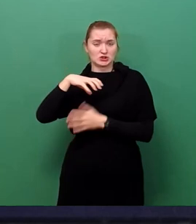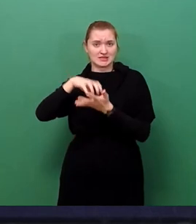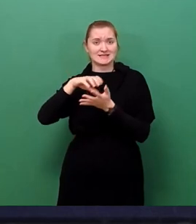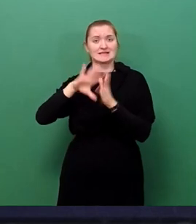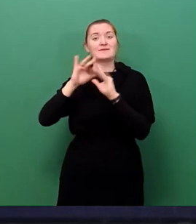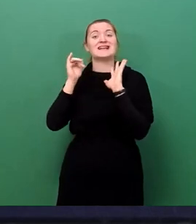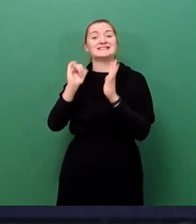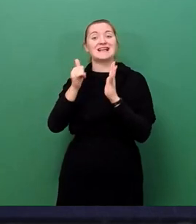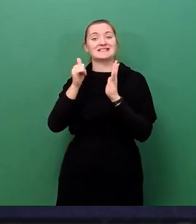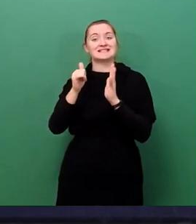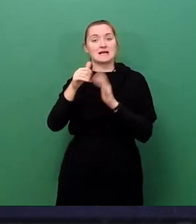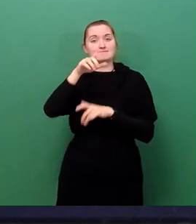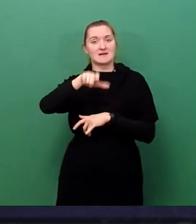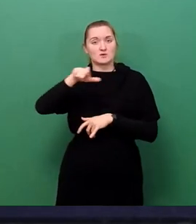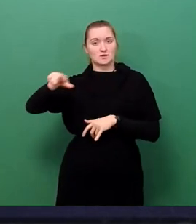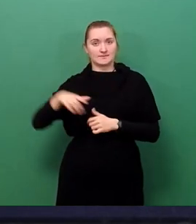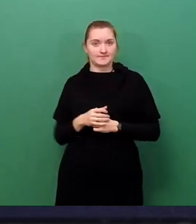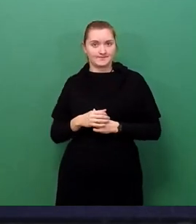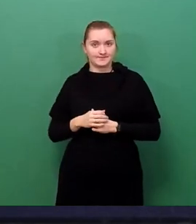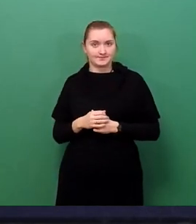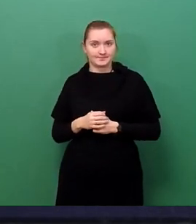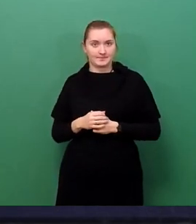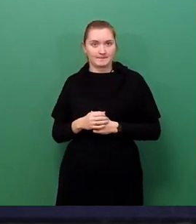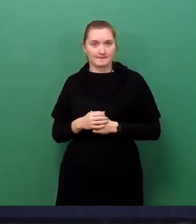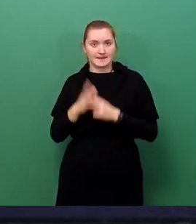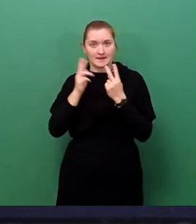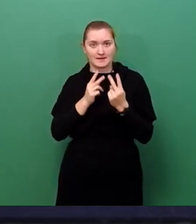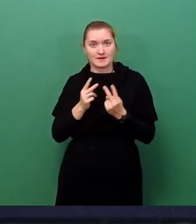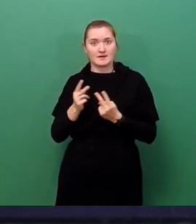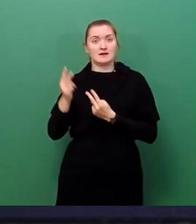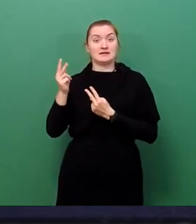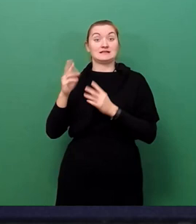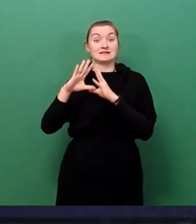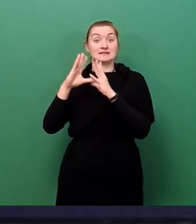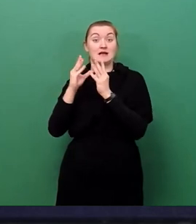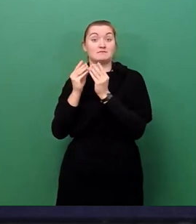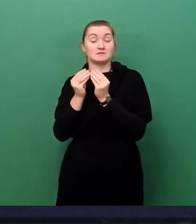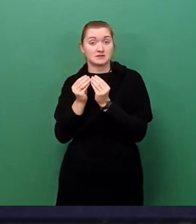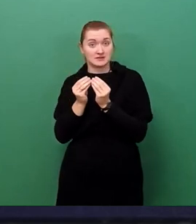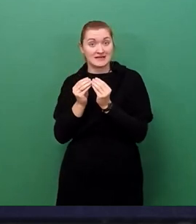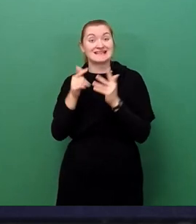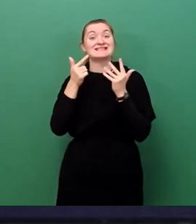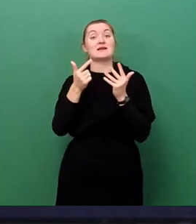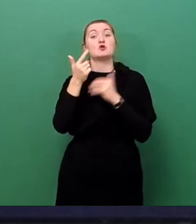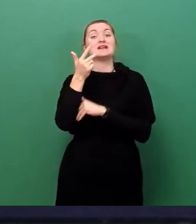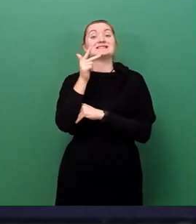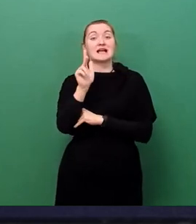hospitalisiert, insgesamt in der Landeshauptstadt 37 Personen.